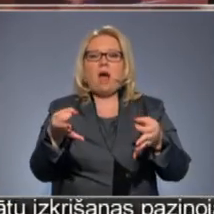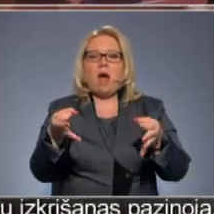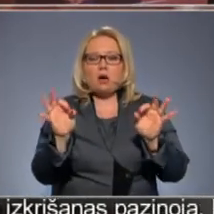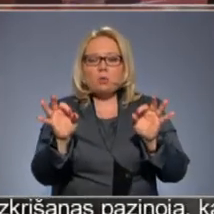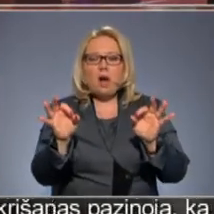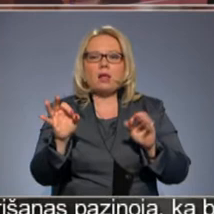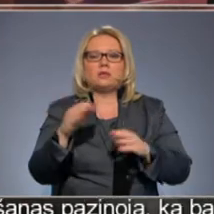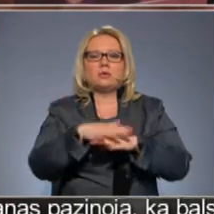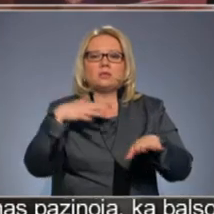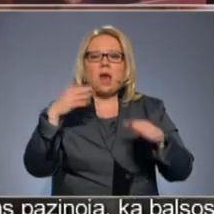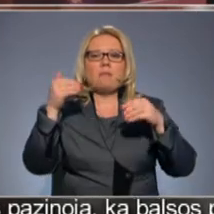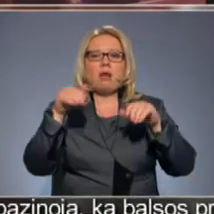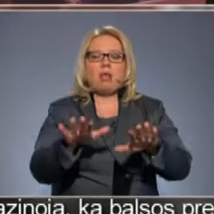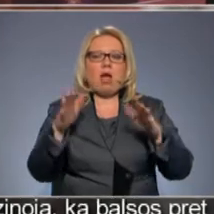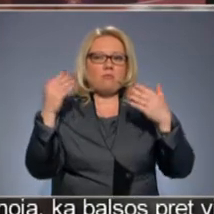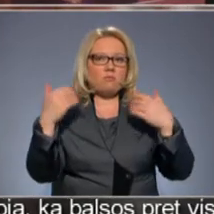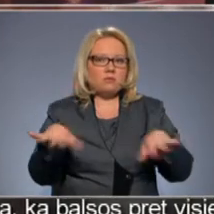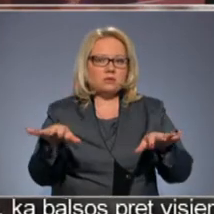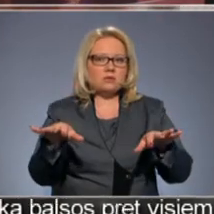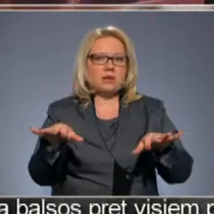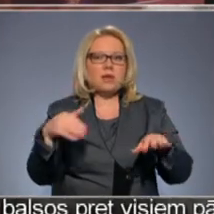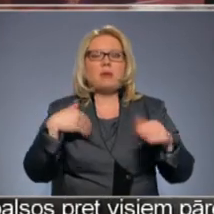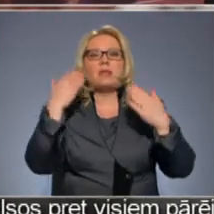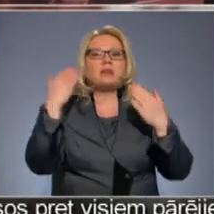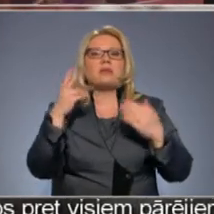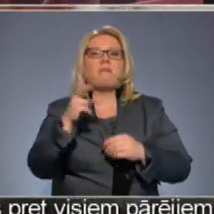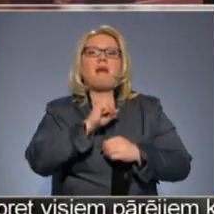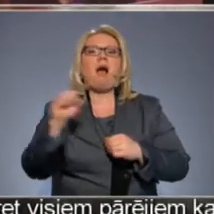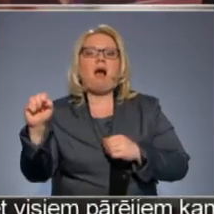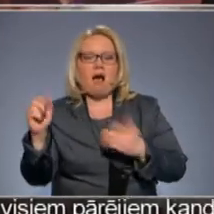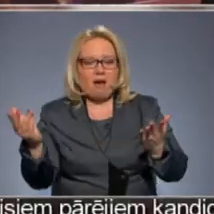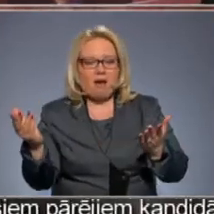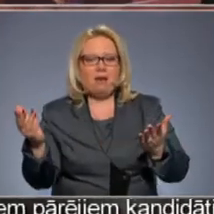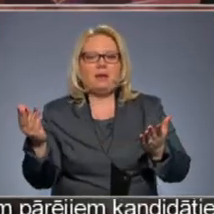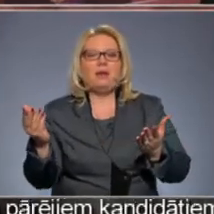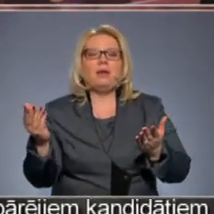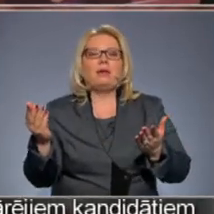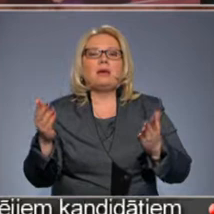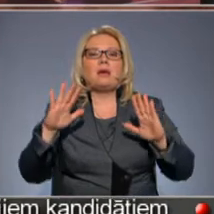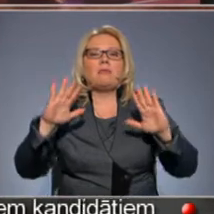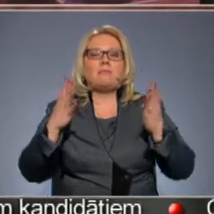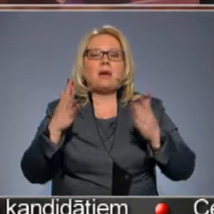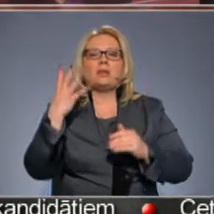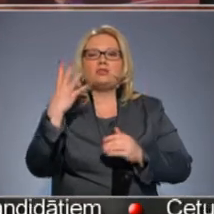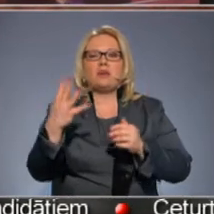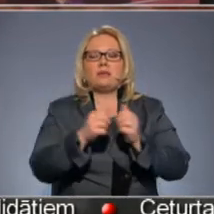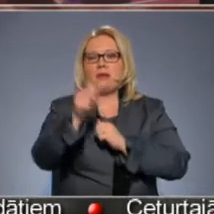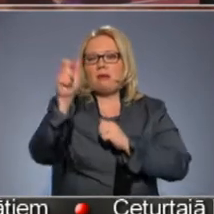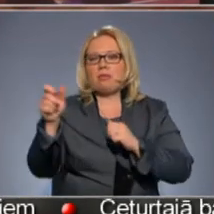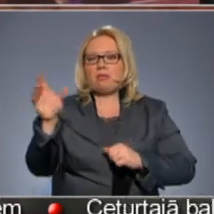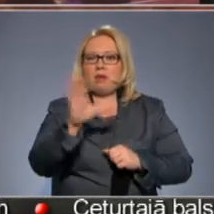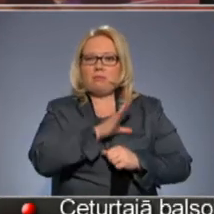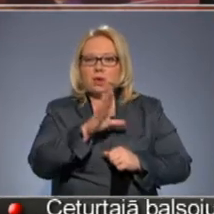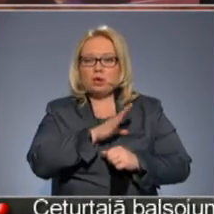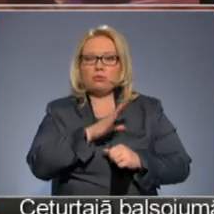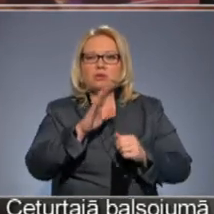saim ir lēmusi, bija četri kandidāti. Mēs tik nezinām kā. Bet četri kandidāti ir bijuši,